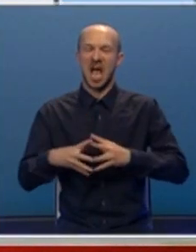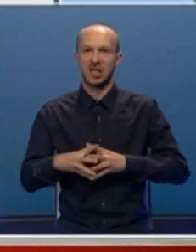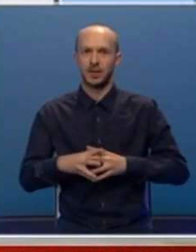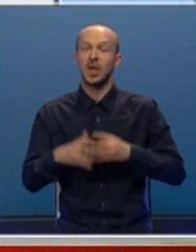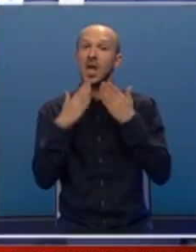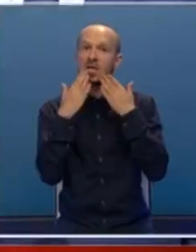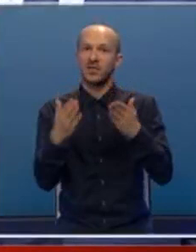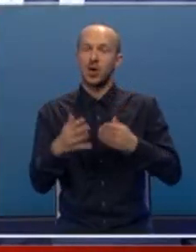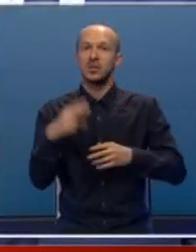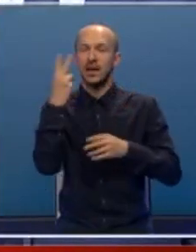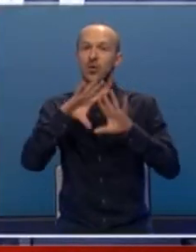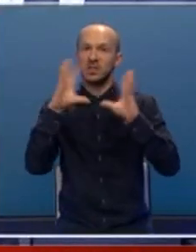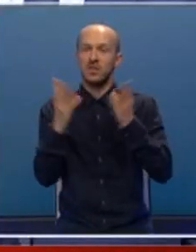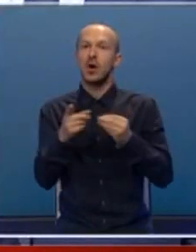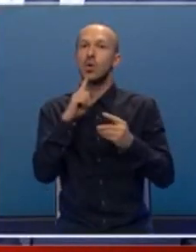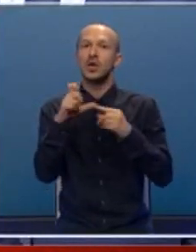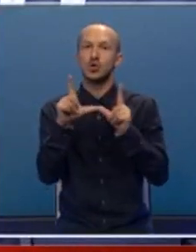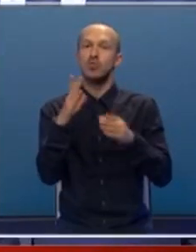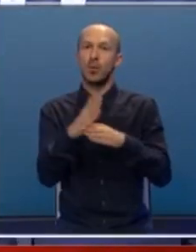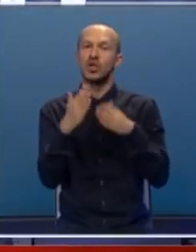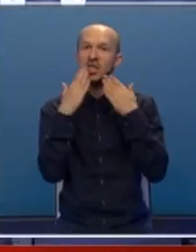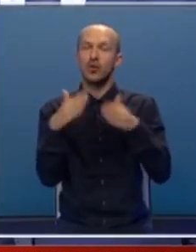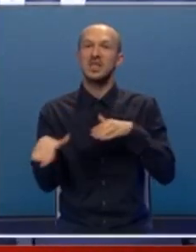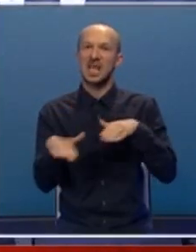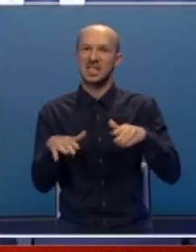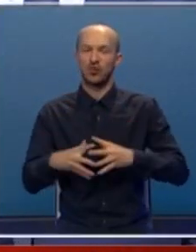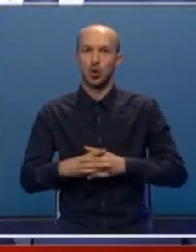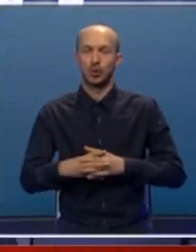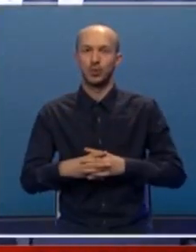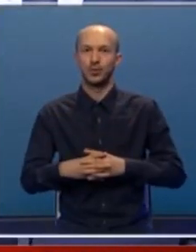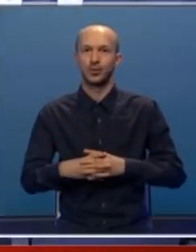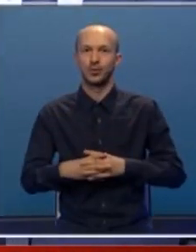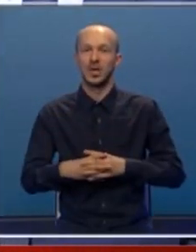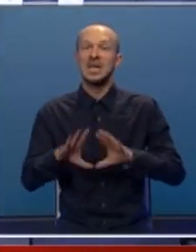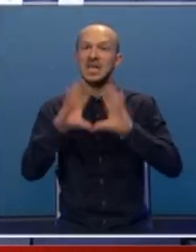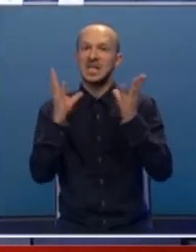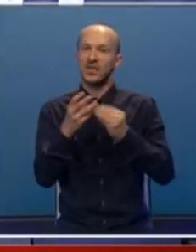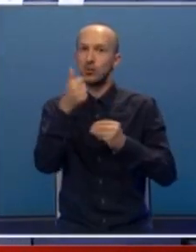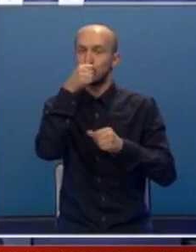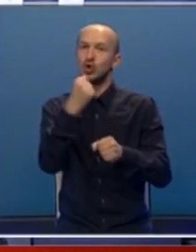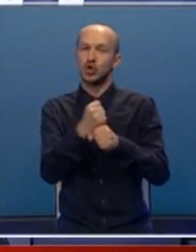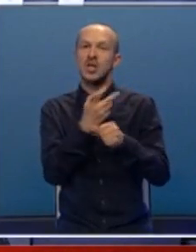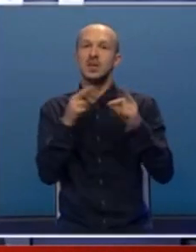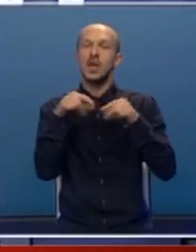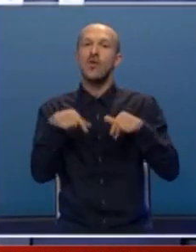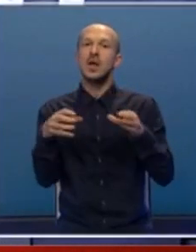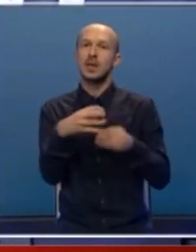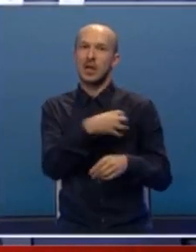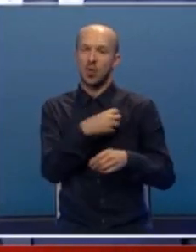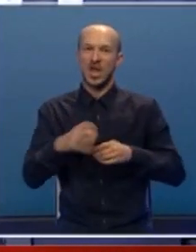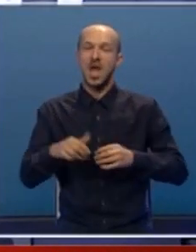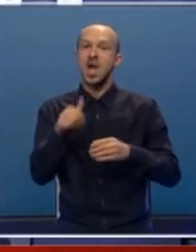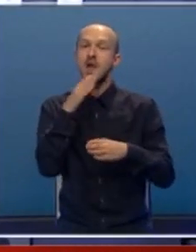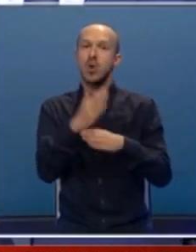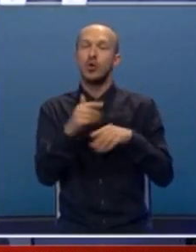Zahvalnost naravno svima onima koji su pomogli, zahvalnost ministarstvu na svem onome što čini za ove kategorije i